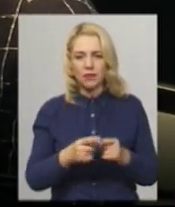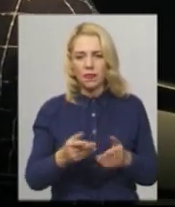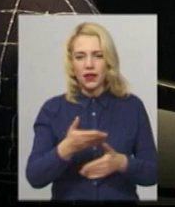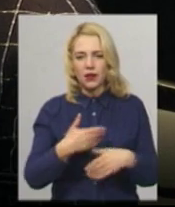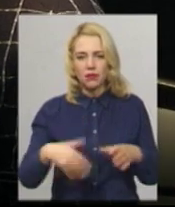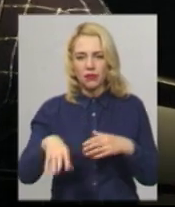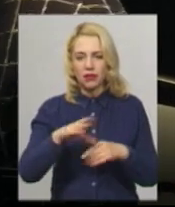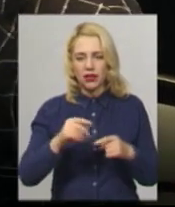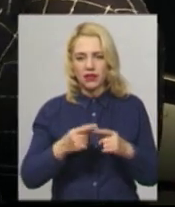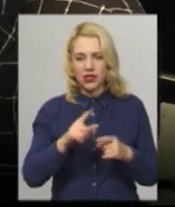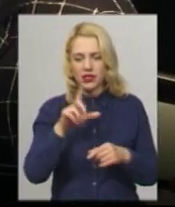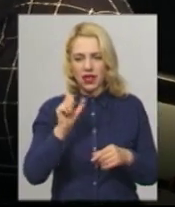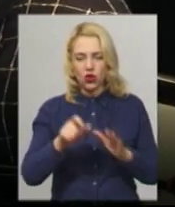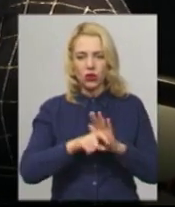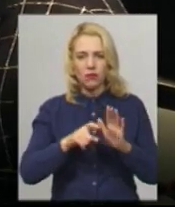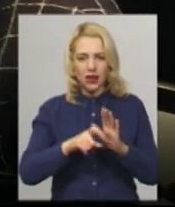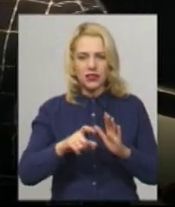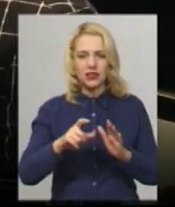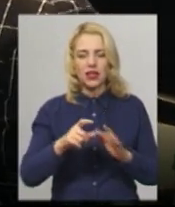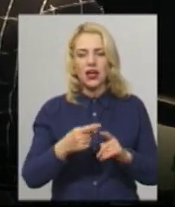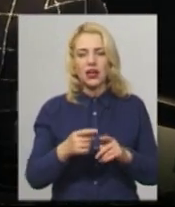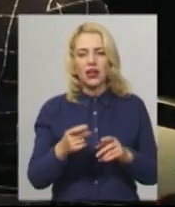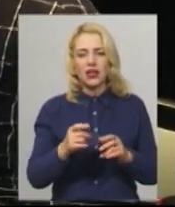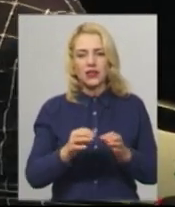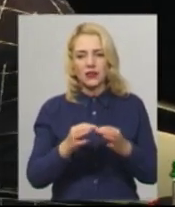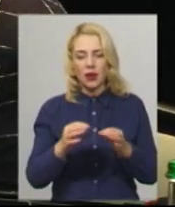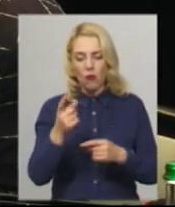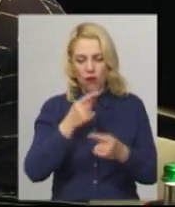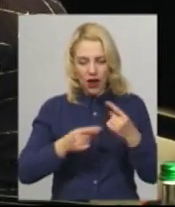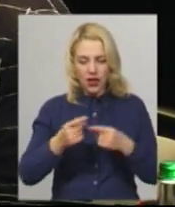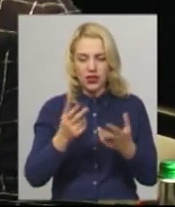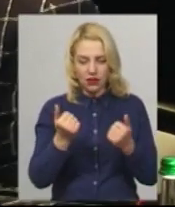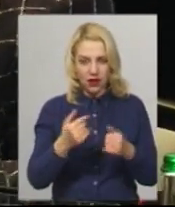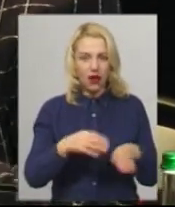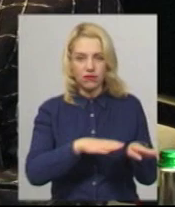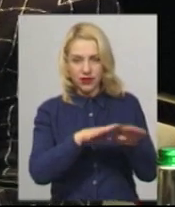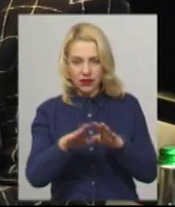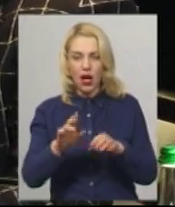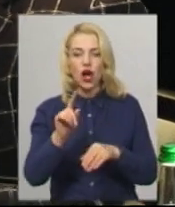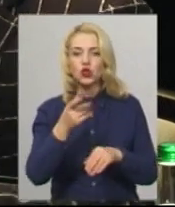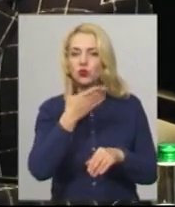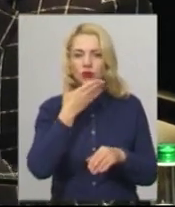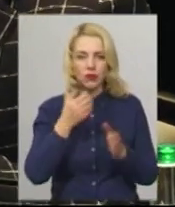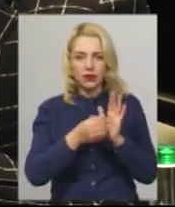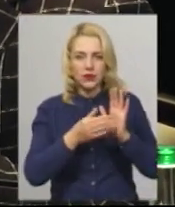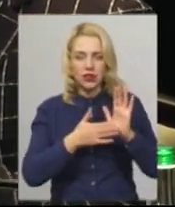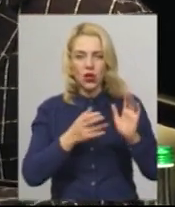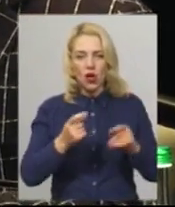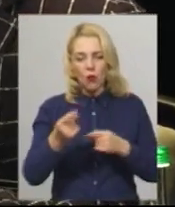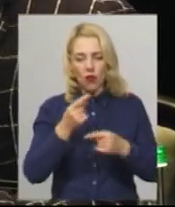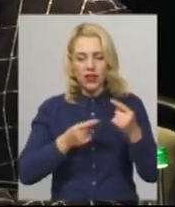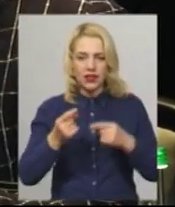всі тут за повернення Донбасу, всі як один. А чому ми не за повернення Криму? Мені сьогодні тільки